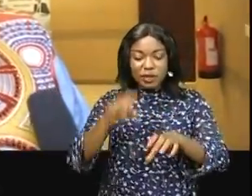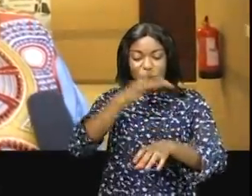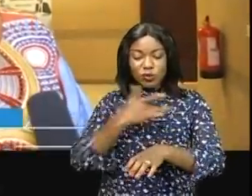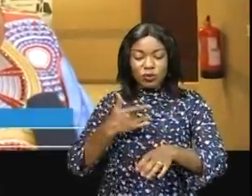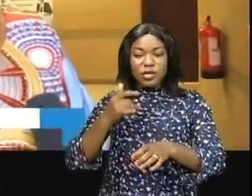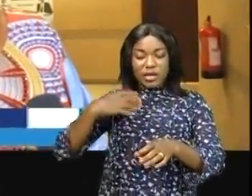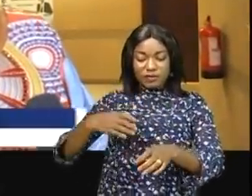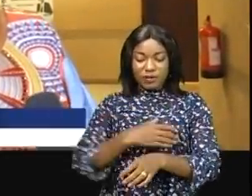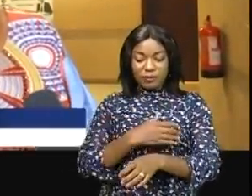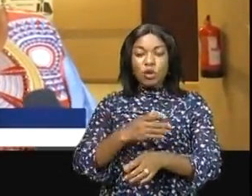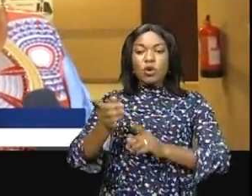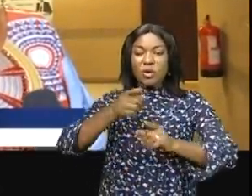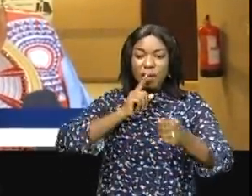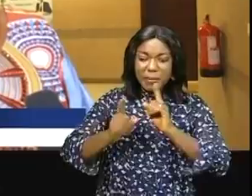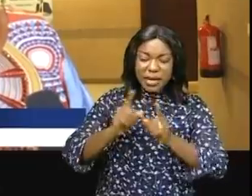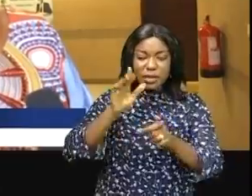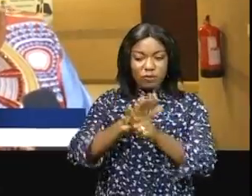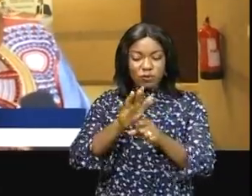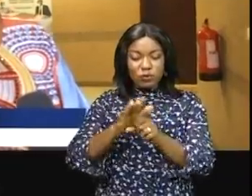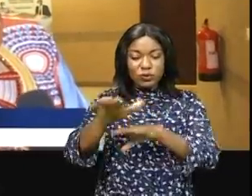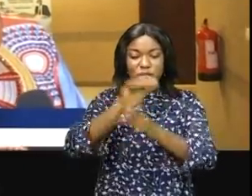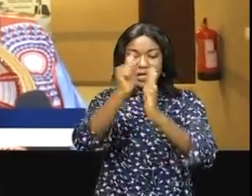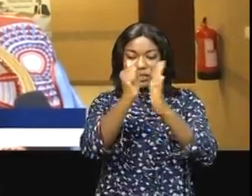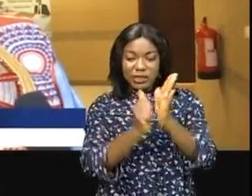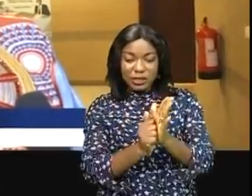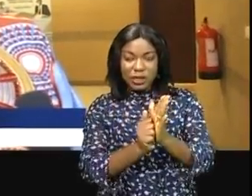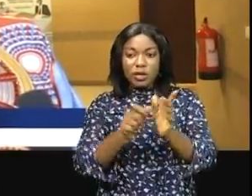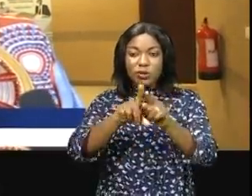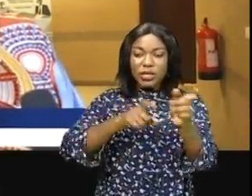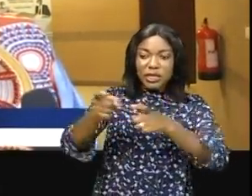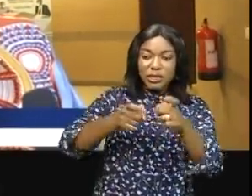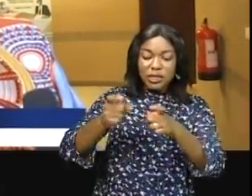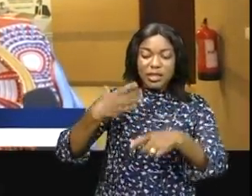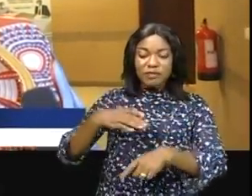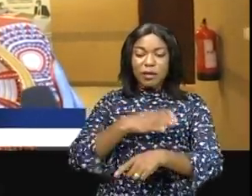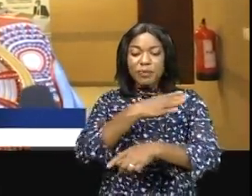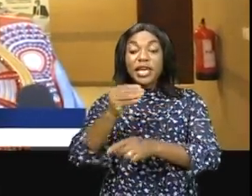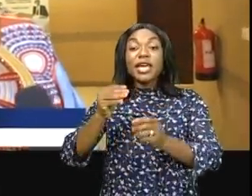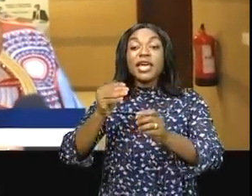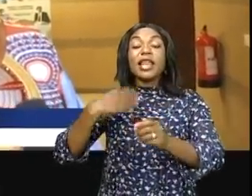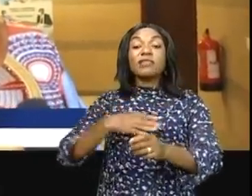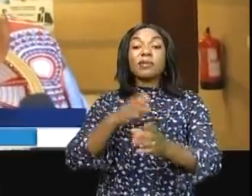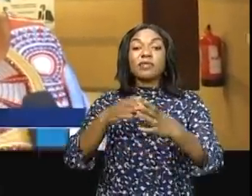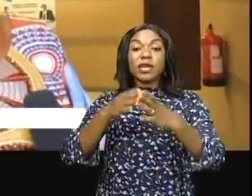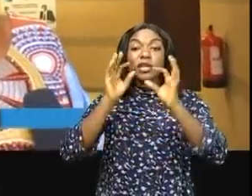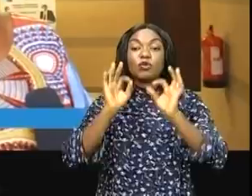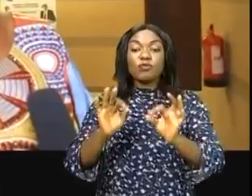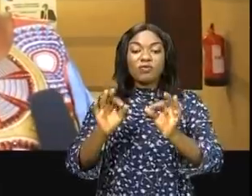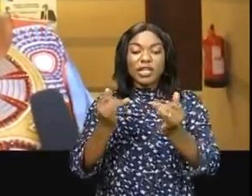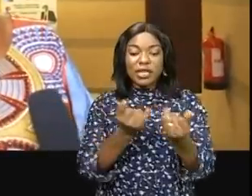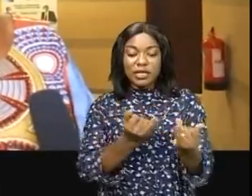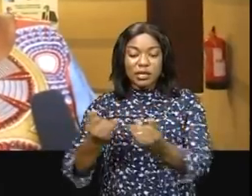On a plus parlé du statut, le leadership de la femme et la femme avec les nouvelles technologies